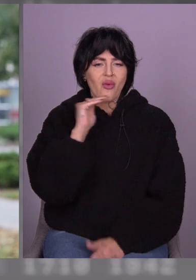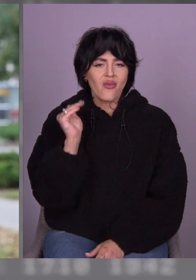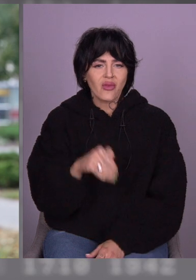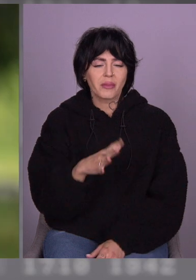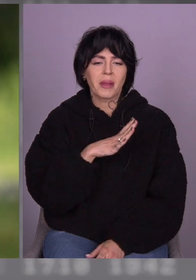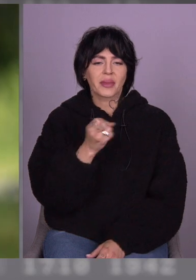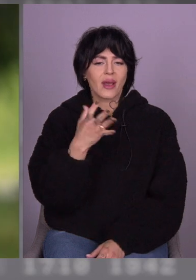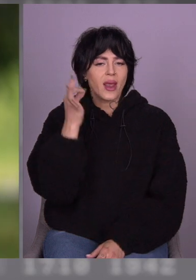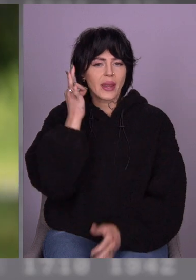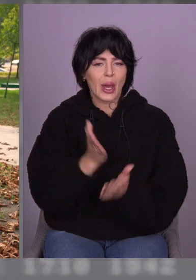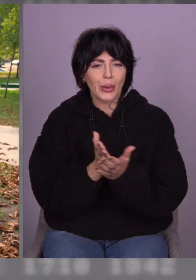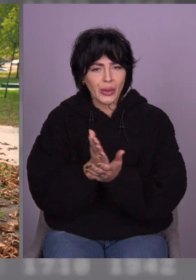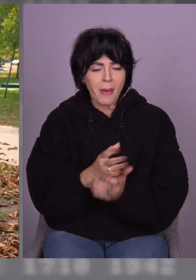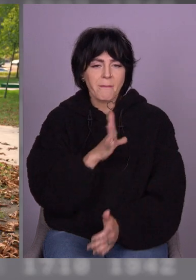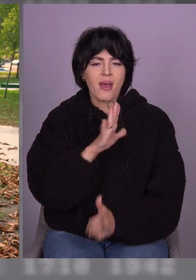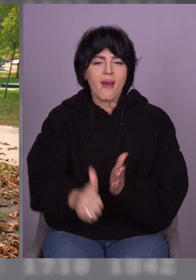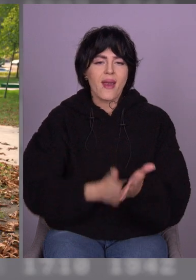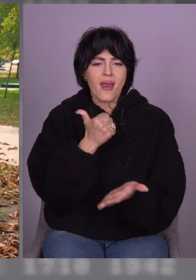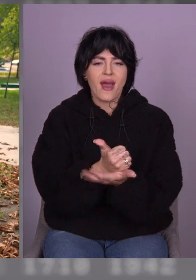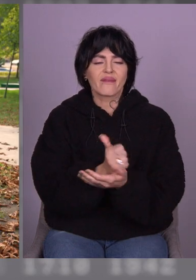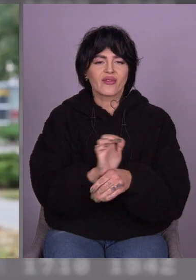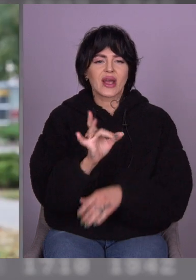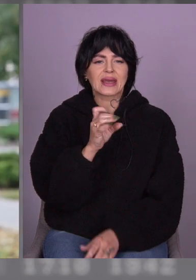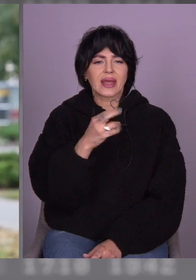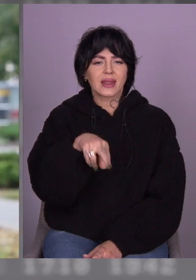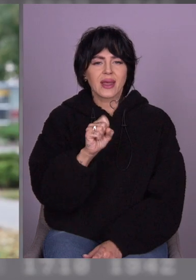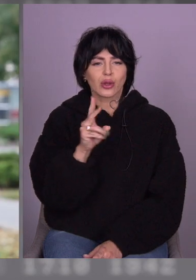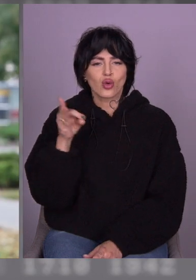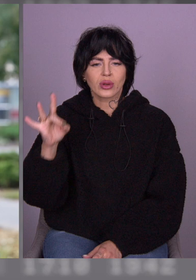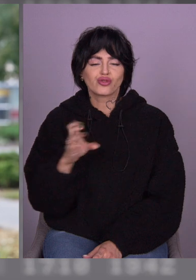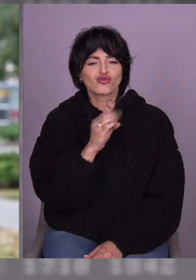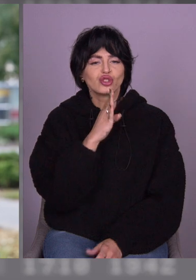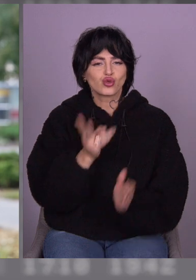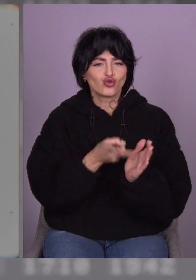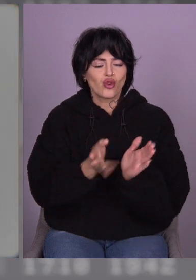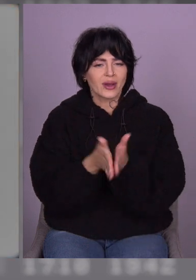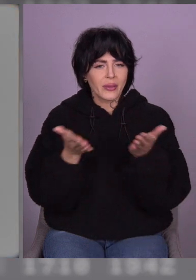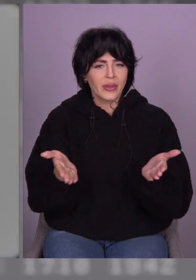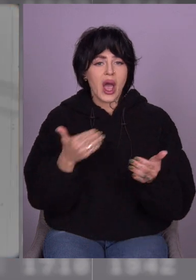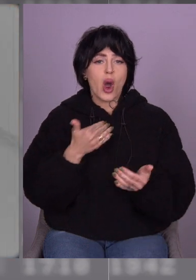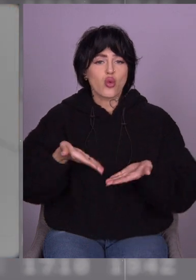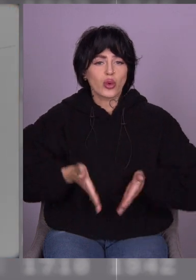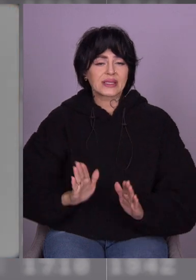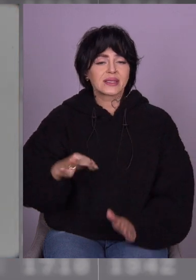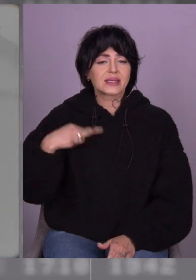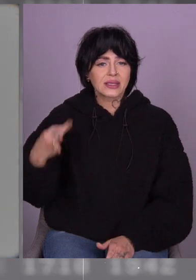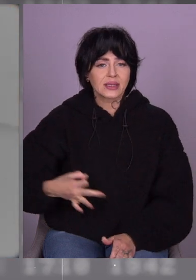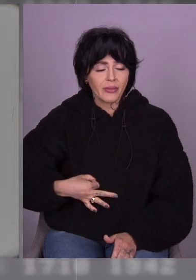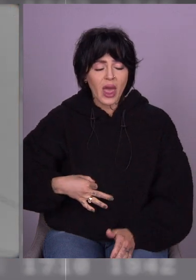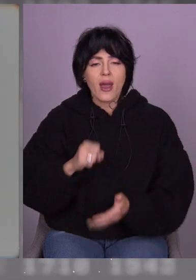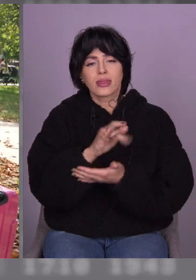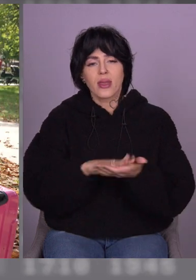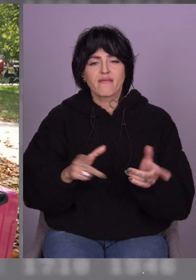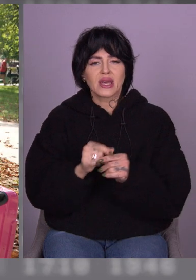журналістиці. Була головним редактором жіночого журналу. Потім народила сина. А далі я з